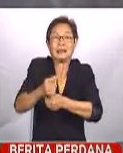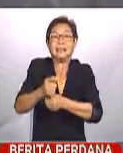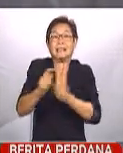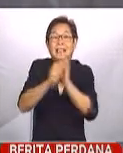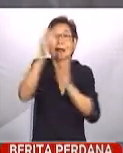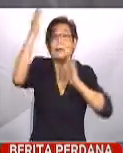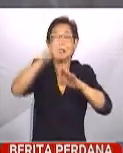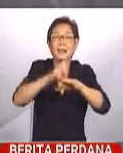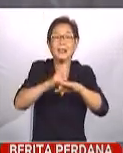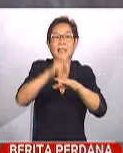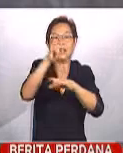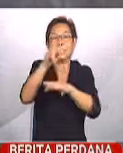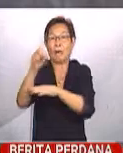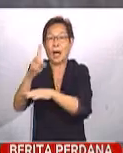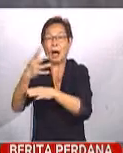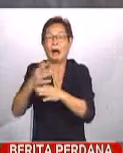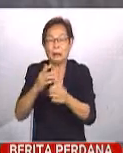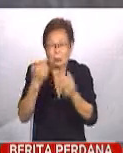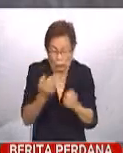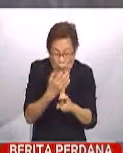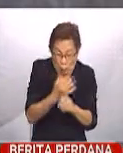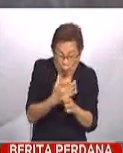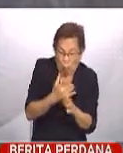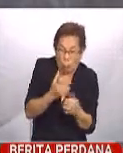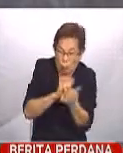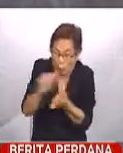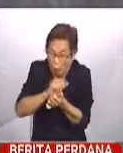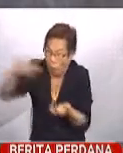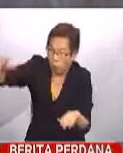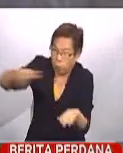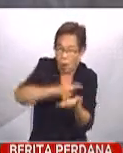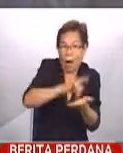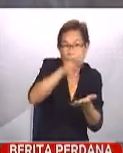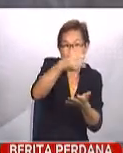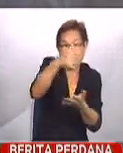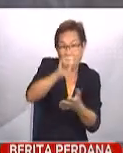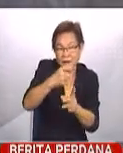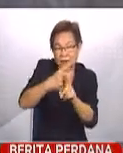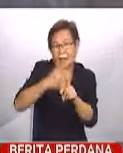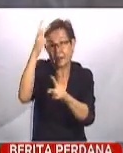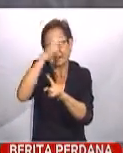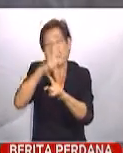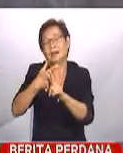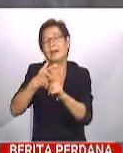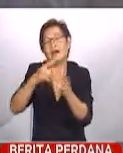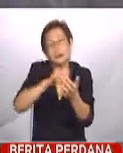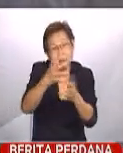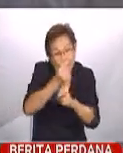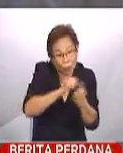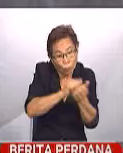berusaha mendapatkan kelulusan mendarat bagi dua pesawat MAS daripada kerajaan India.